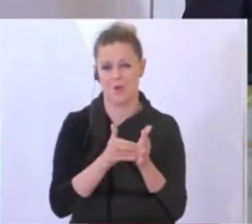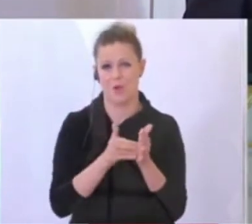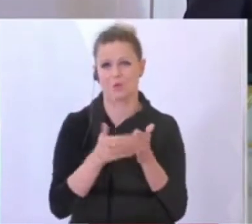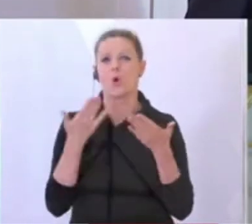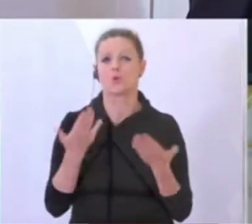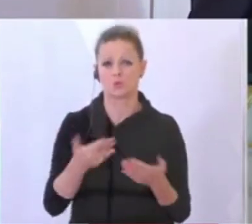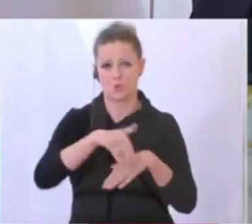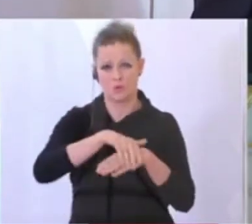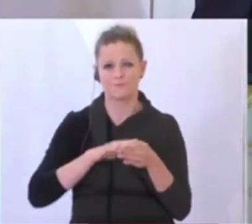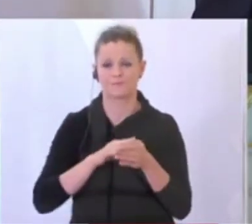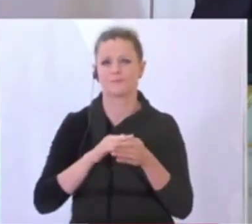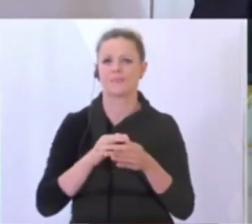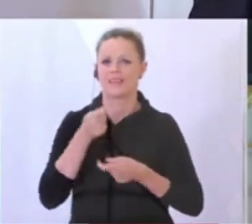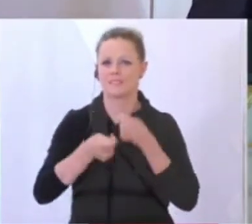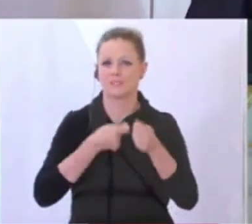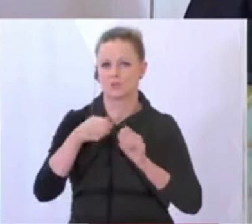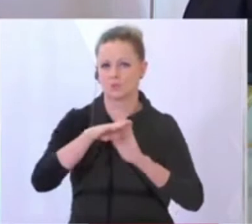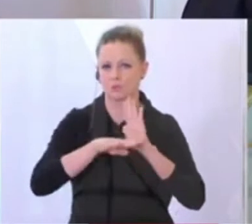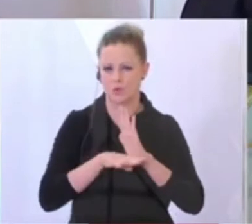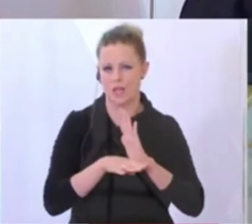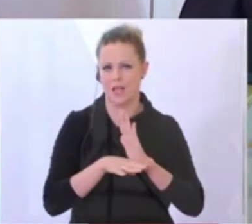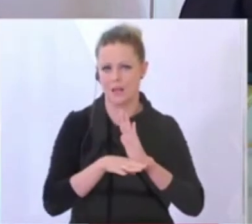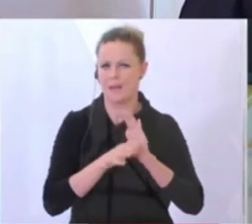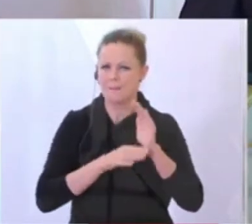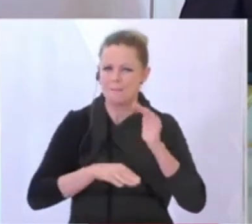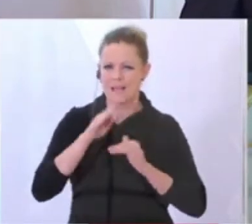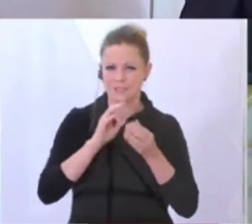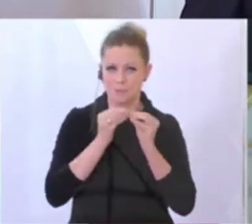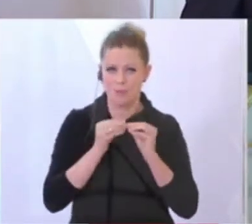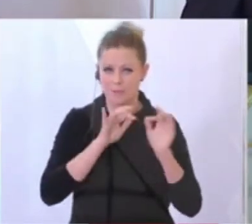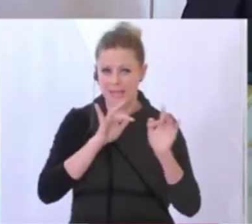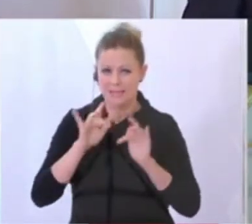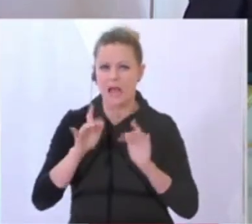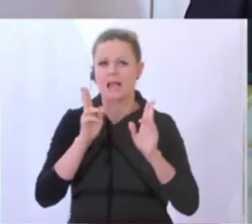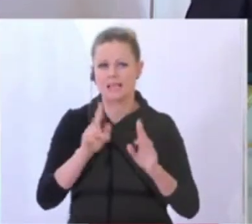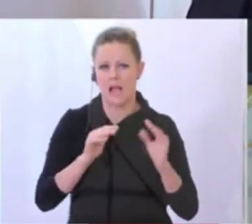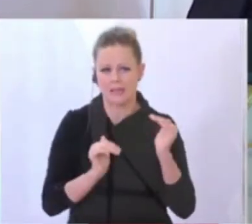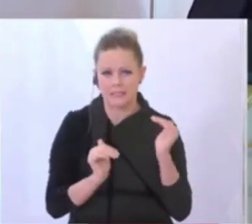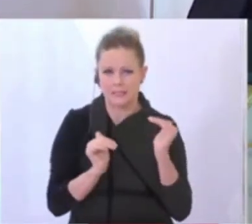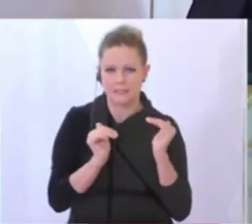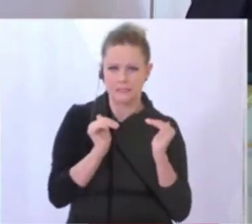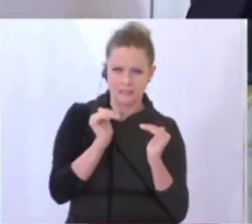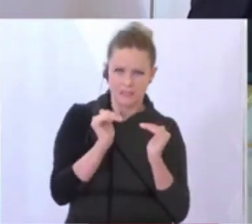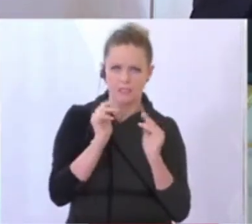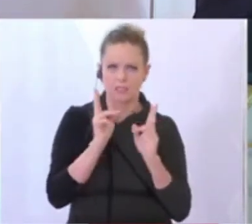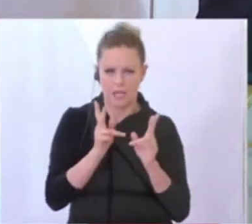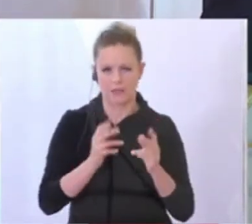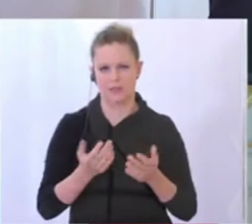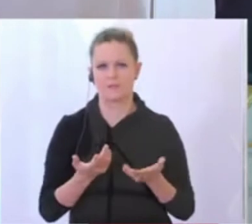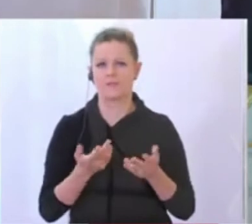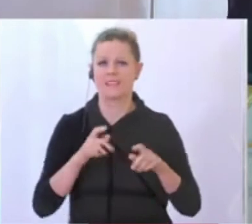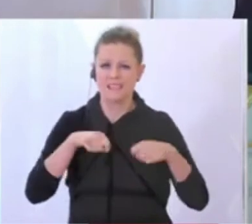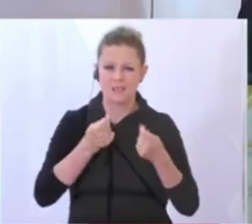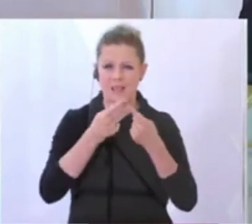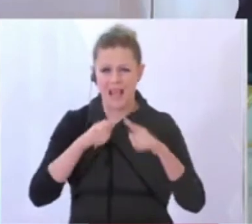kommunalen Investitionsprogramm decken wir einen Großteil der Probleme, die es gibt ab. Ich weiß, es gibt auch weitere Vorstellungen und